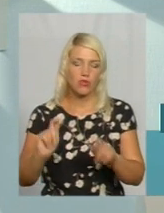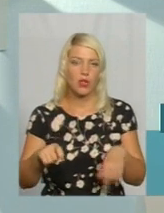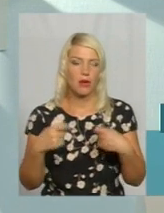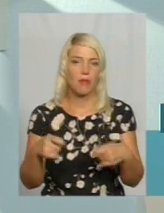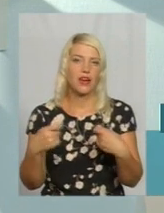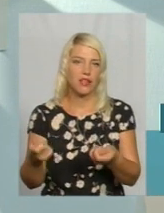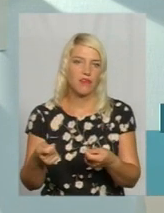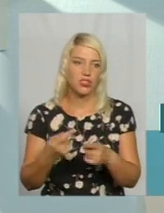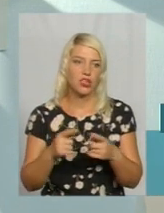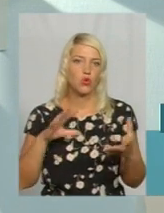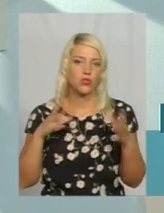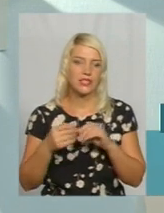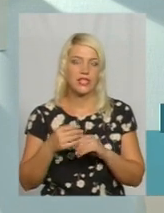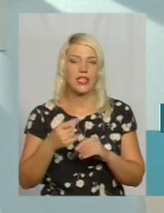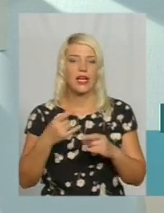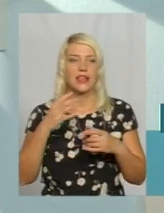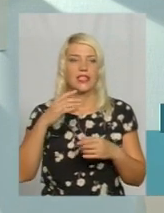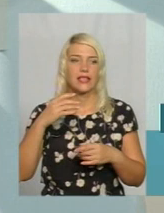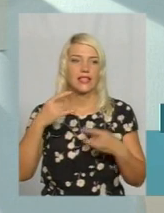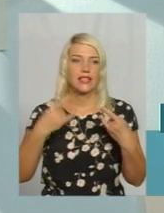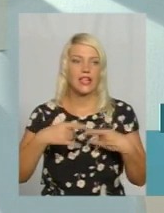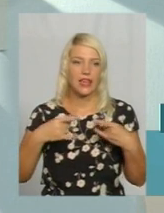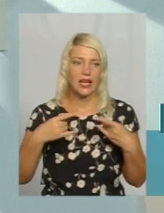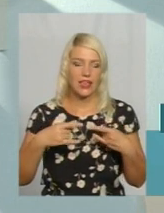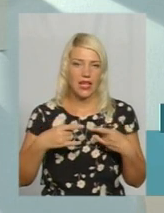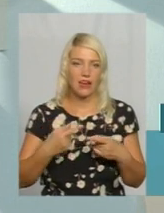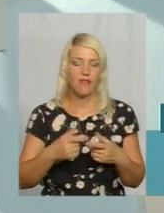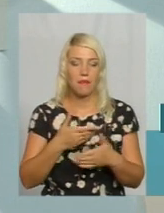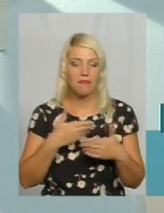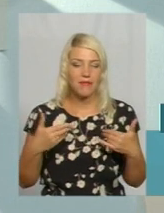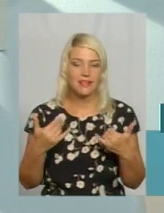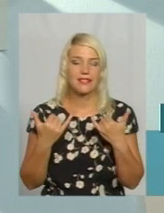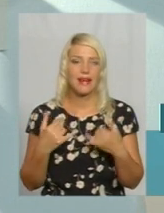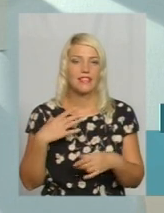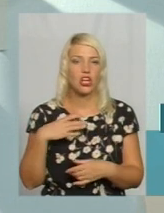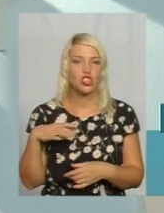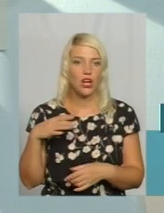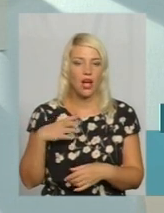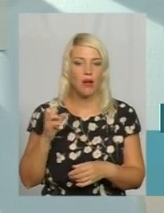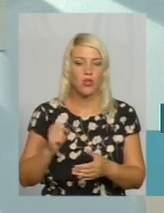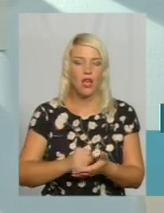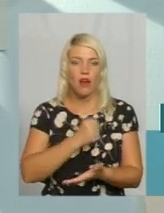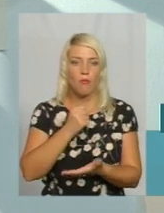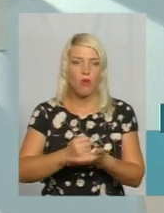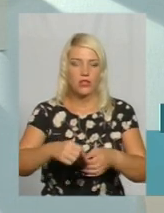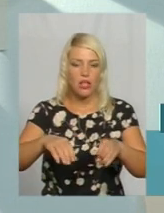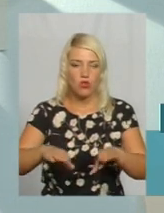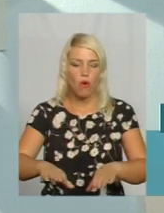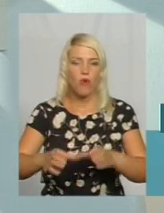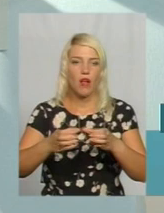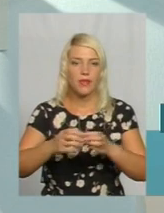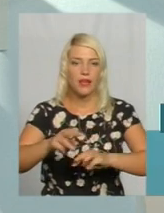усіх загальнонаціональних телеканалів. Ми зараз чекаємо на постанову Кабінету міністрів,